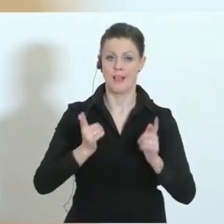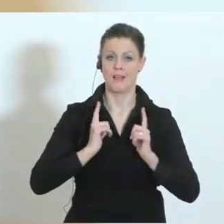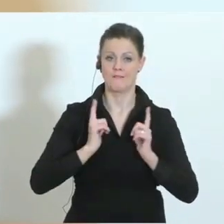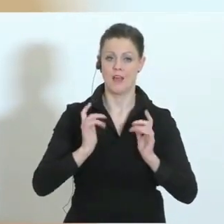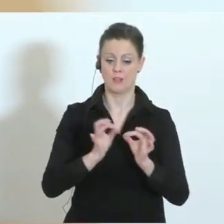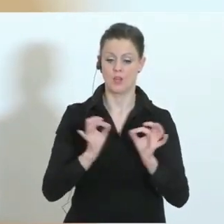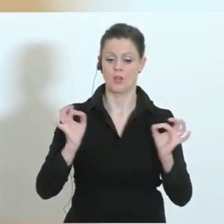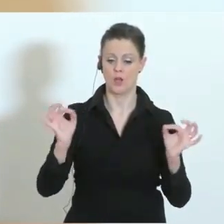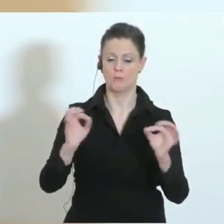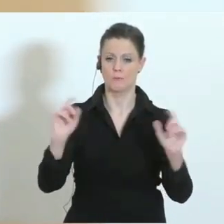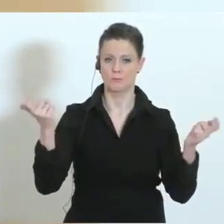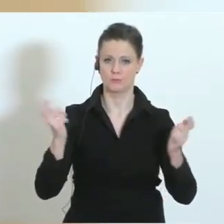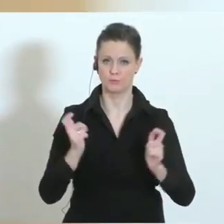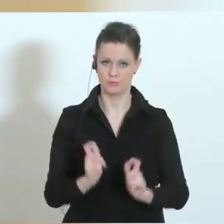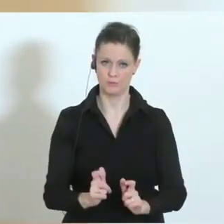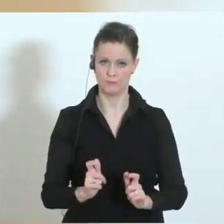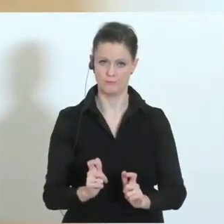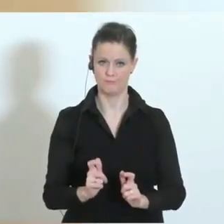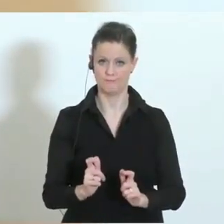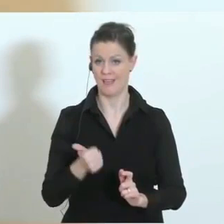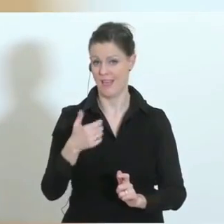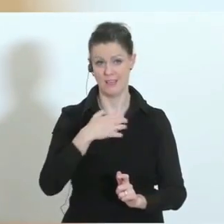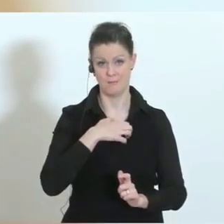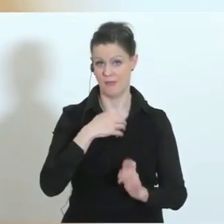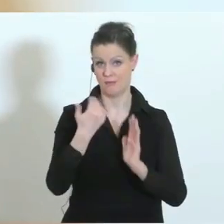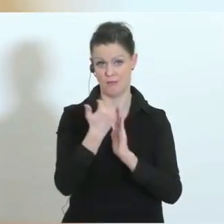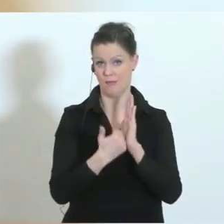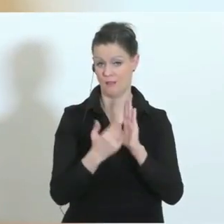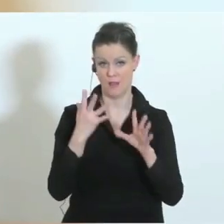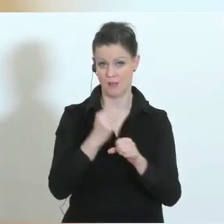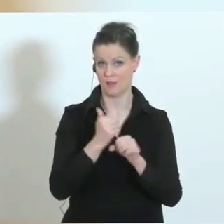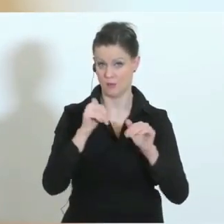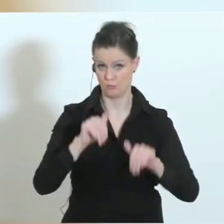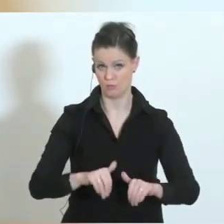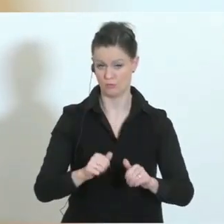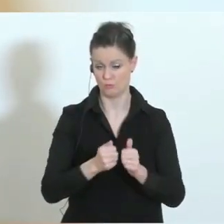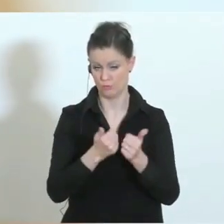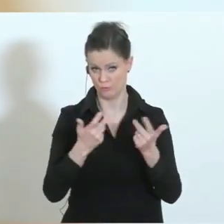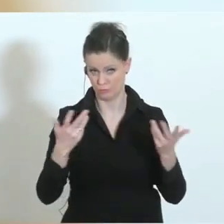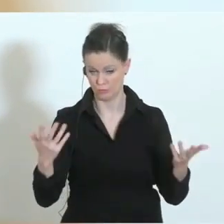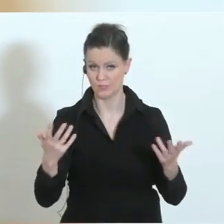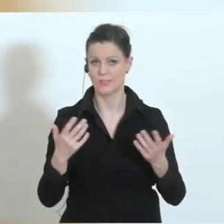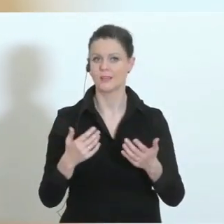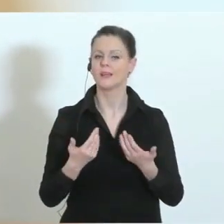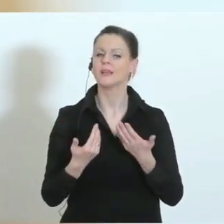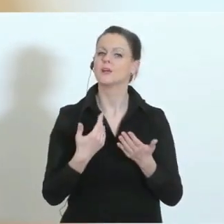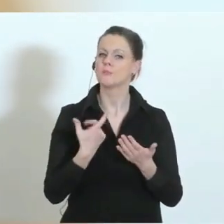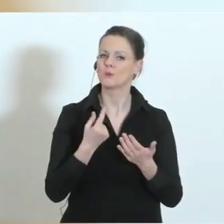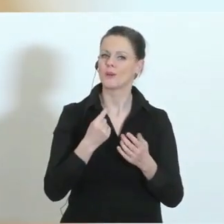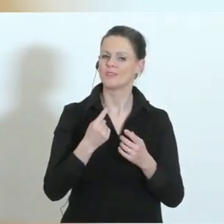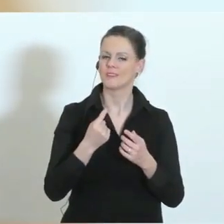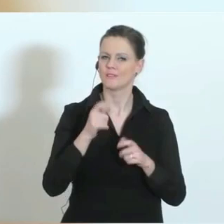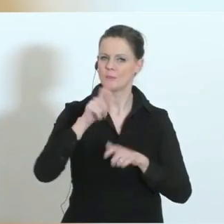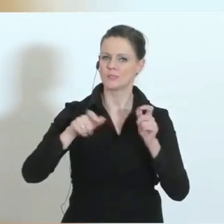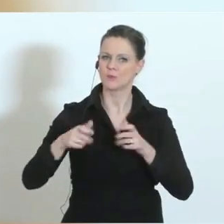zu reduzieren. Auch da gilt natürlich die Ein-Meter-Regel und vieles andere mehr. Das heißt, wir versuchen, die Frequenz in